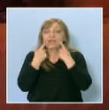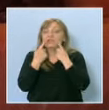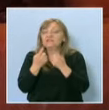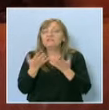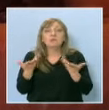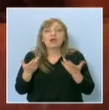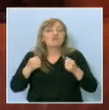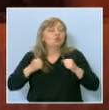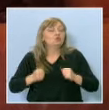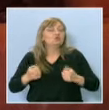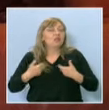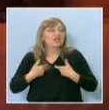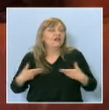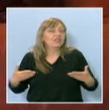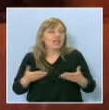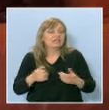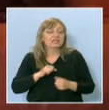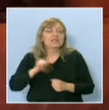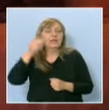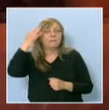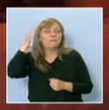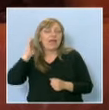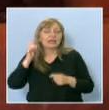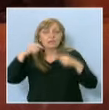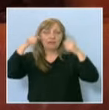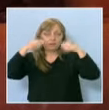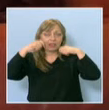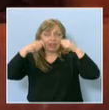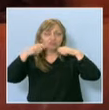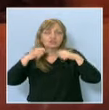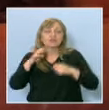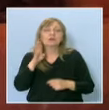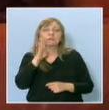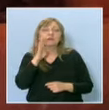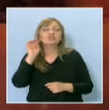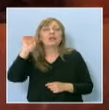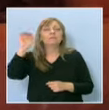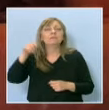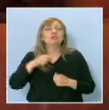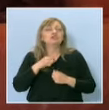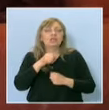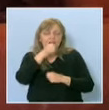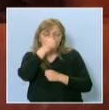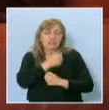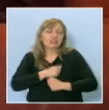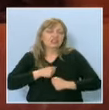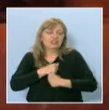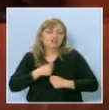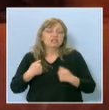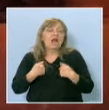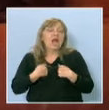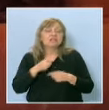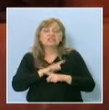очаква и нас. И майка ми плачеше, баща ми беше много тъжен, а аз ми разбирах